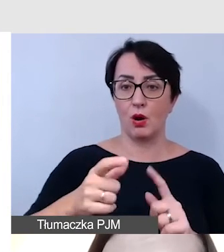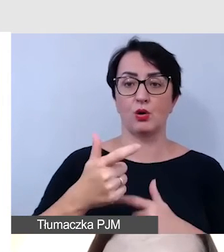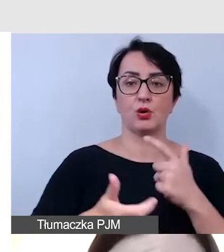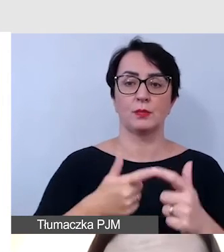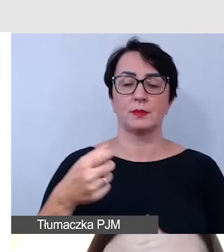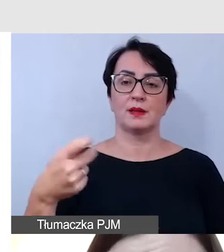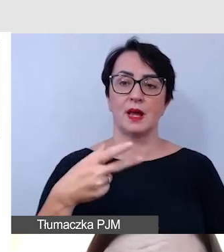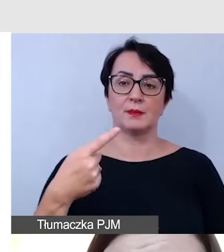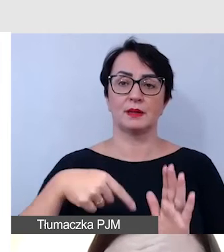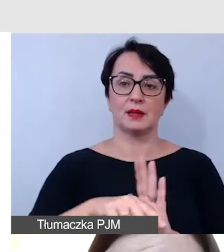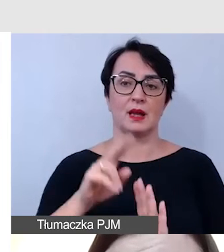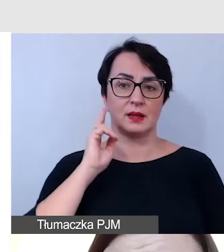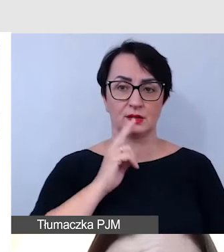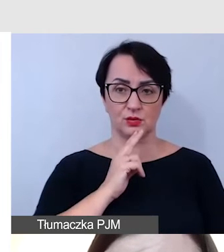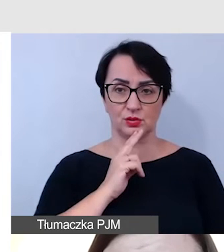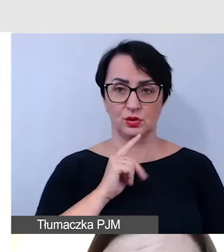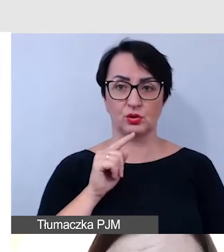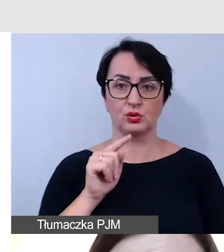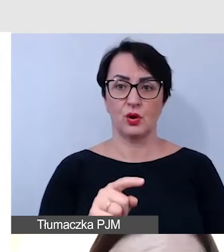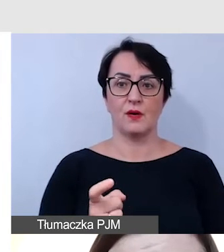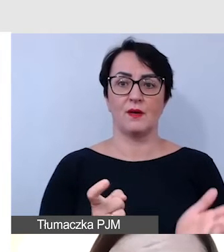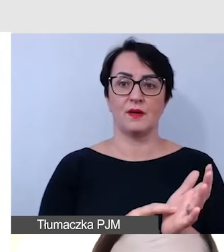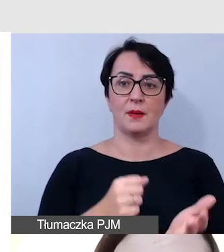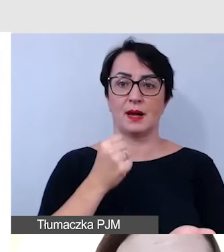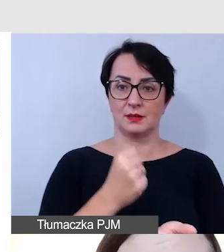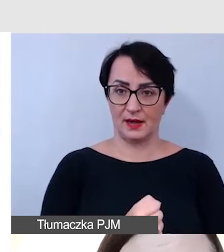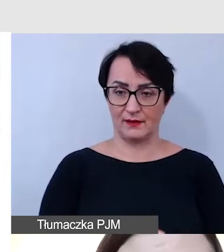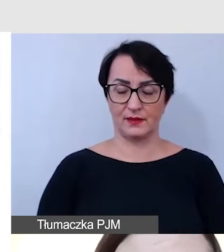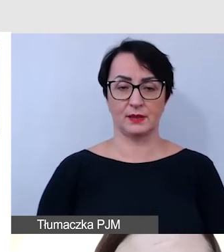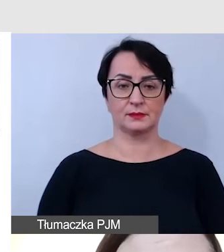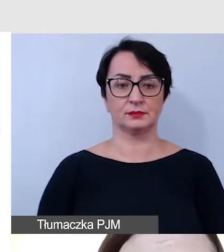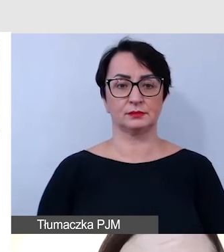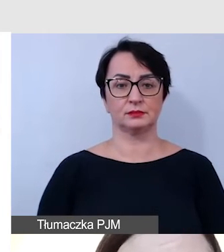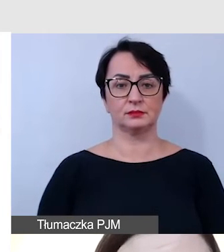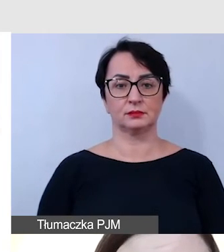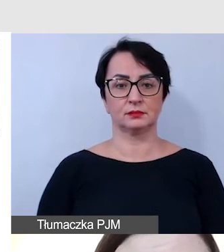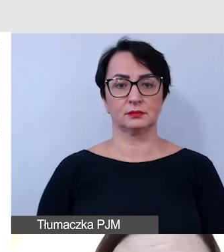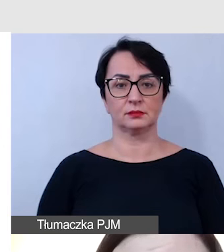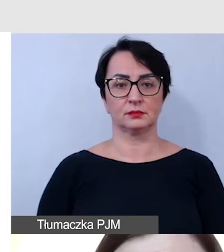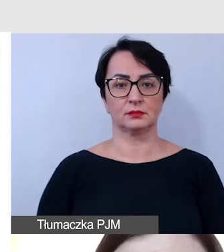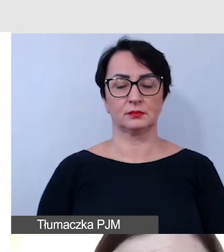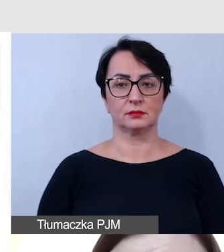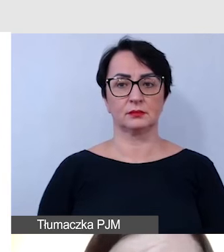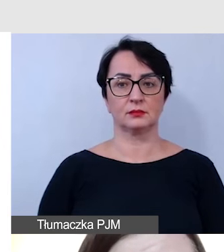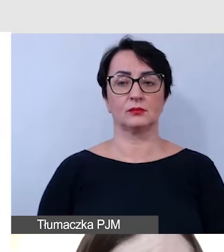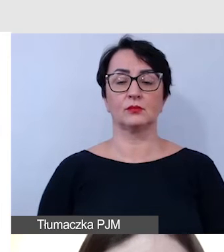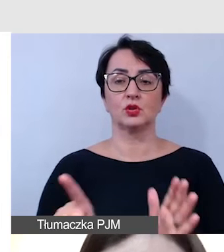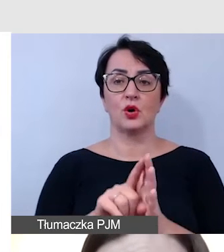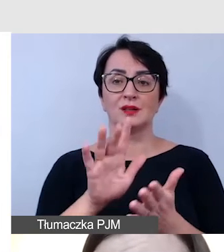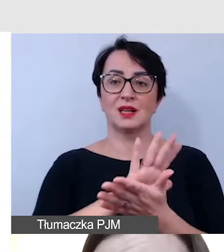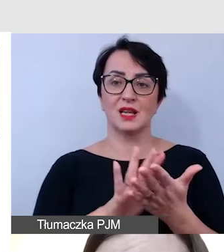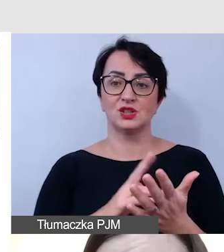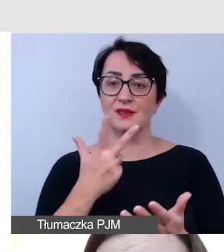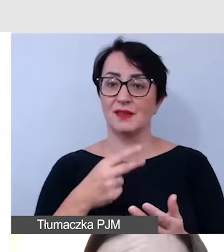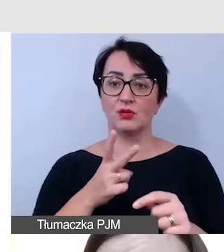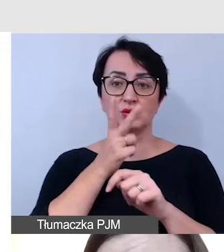niesłyszących. To jest wymoganie prawne, wymóg prawny. Do niedostępnych treści zawsze